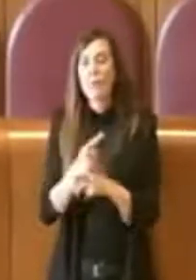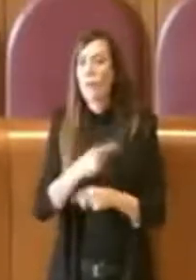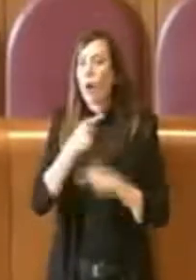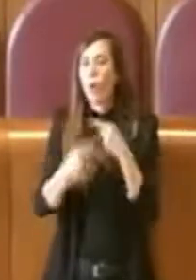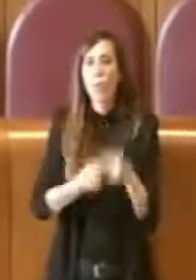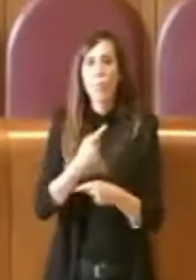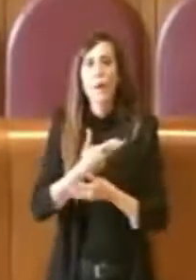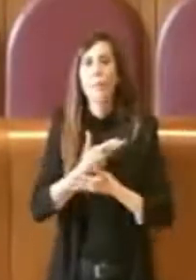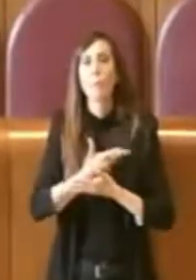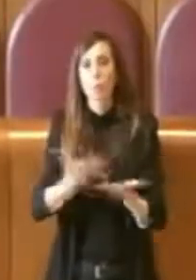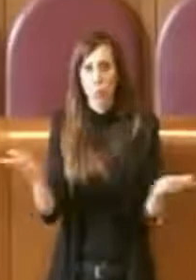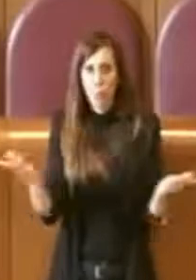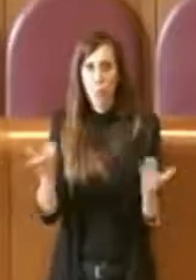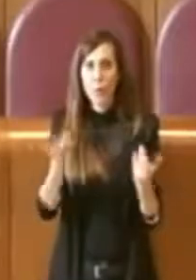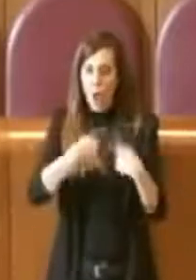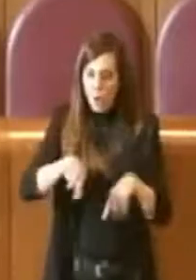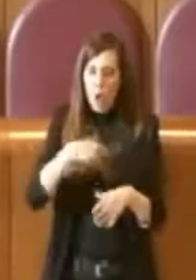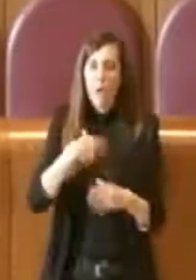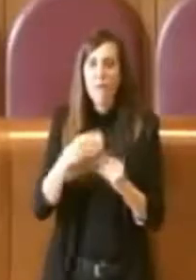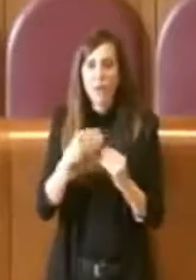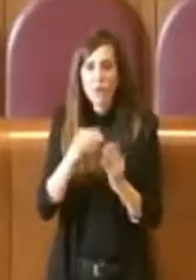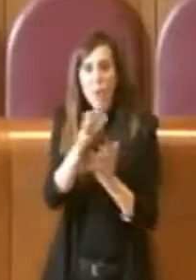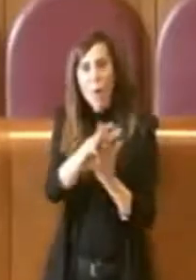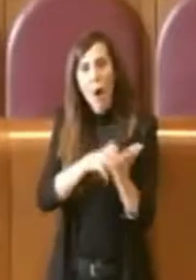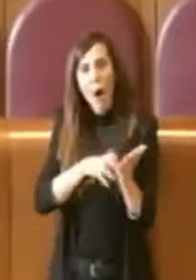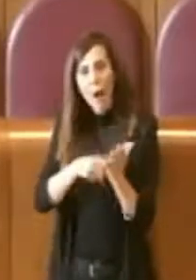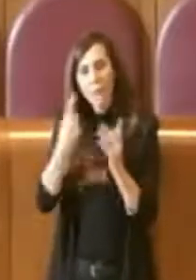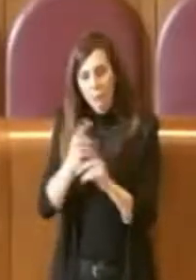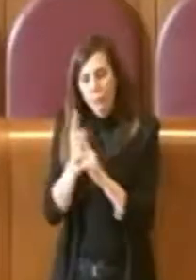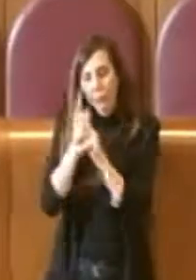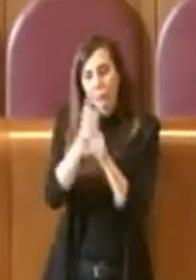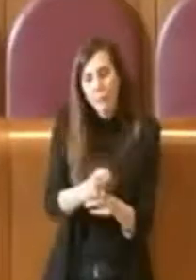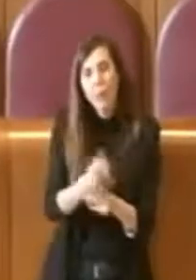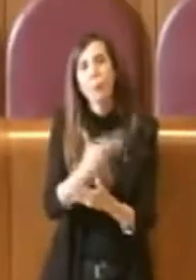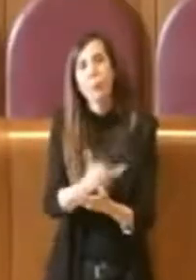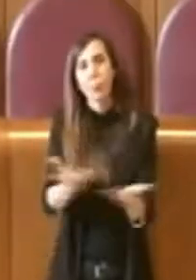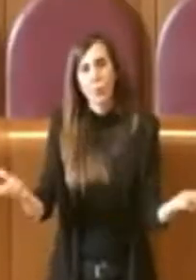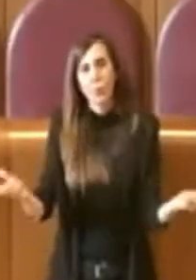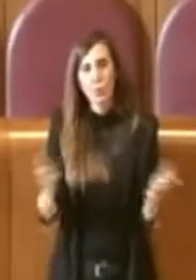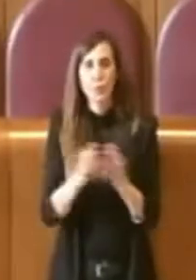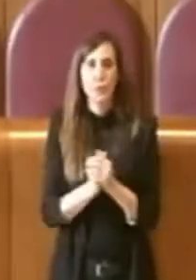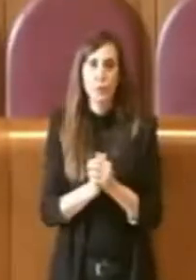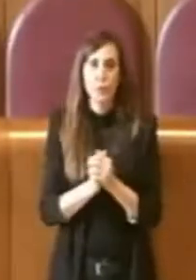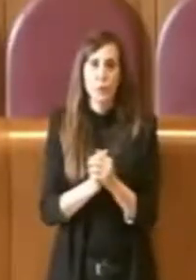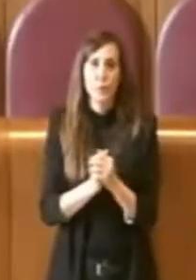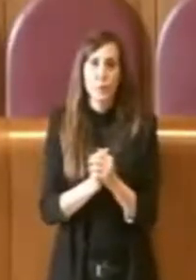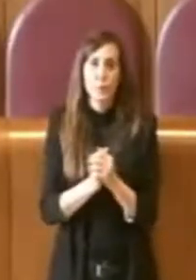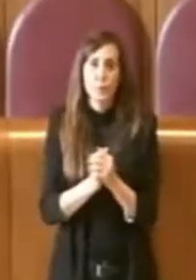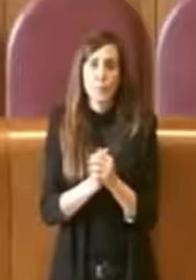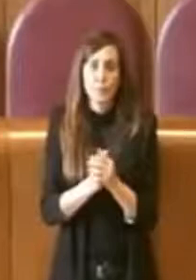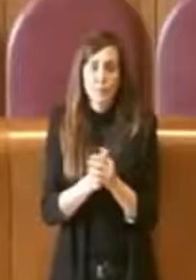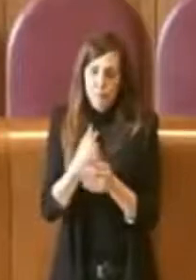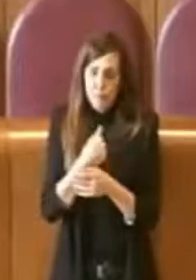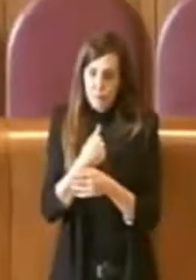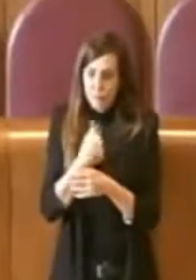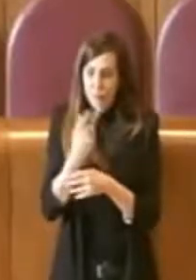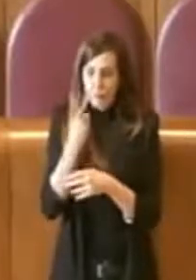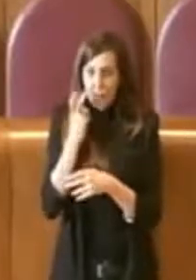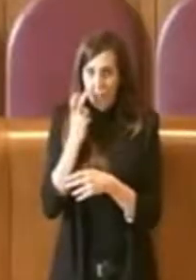e facciamo atti conseguenti. Dunque io trovo alquanto